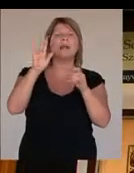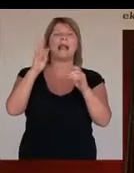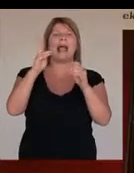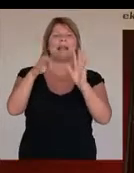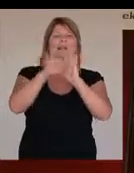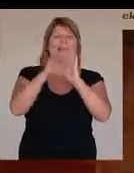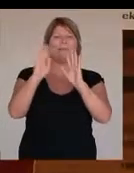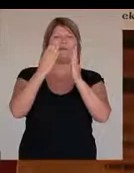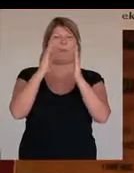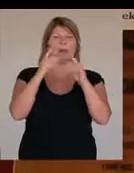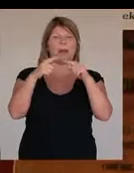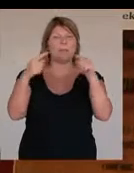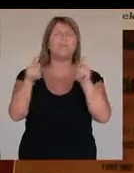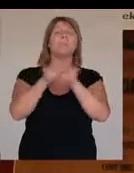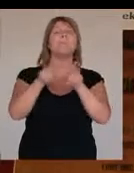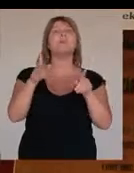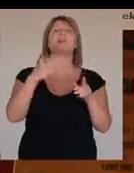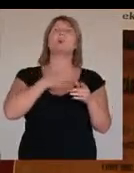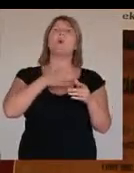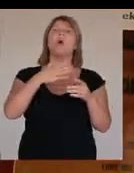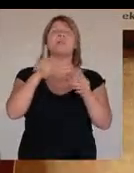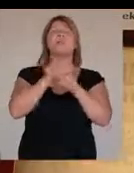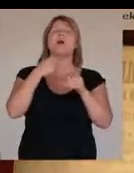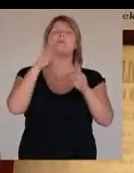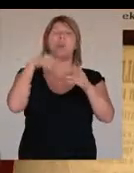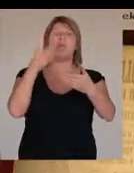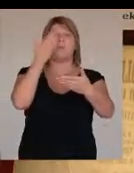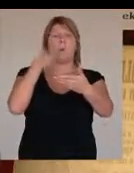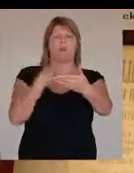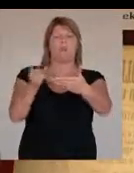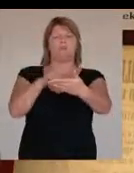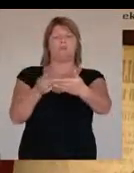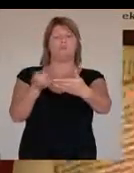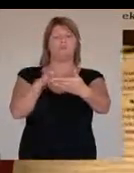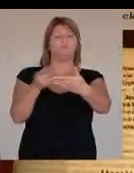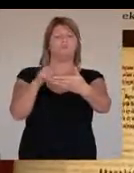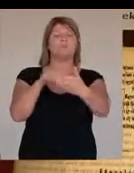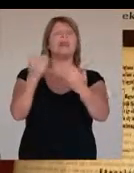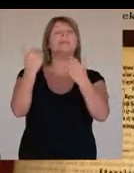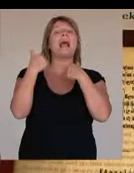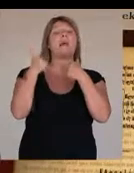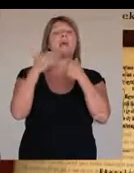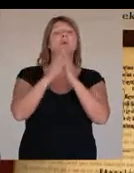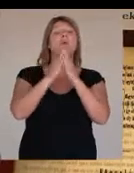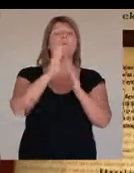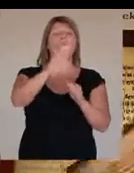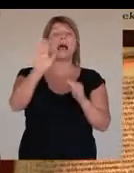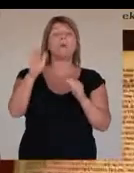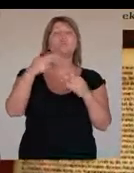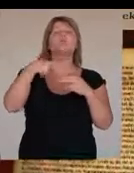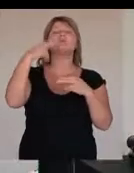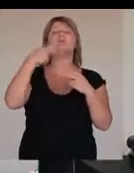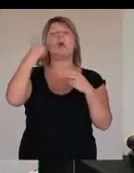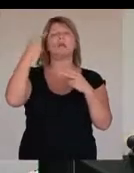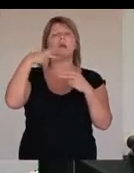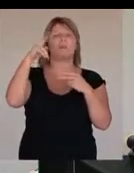digitális formában, de egy kicsit mégis oly módon, mintha az adott művet lapozgatná az olvasó. A támogatásból a könyvtárosoknak szakmai